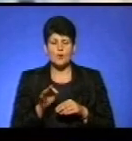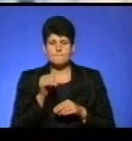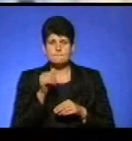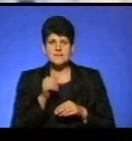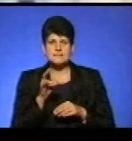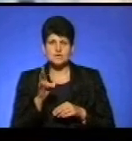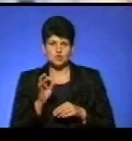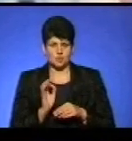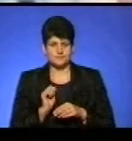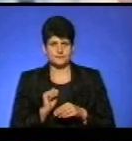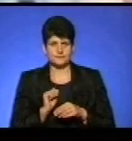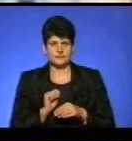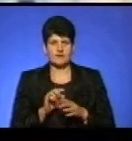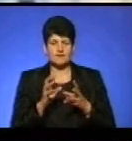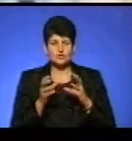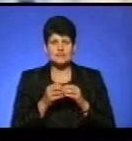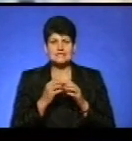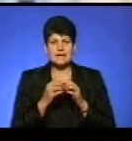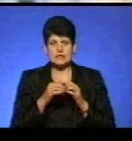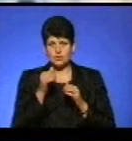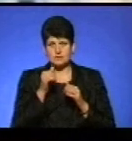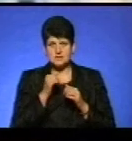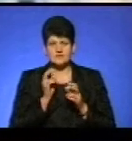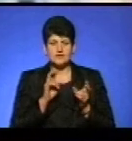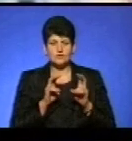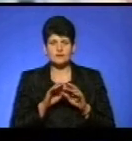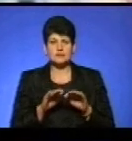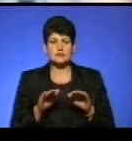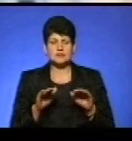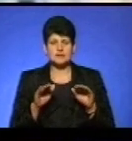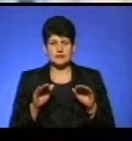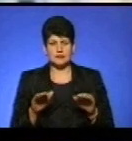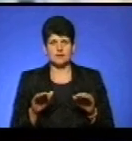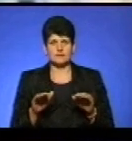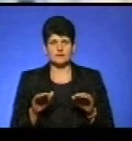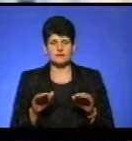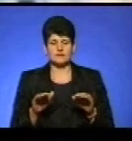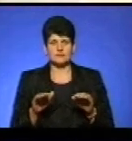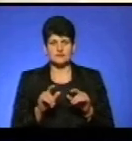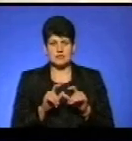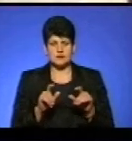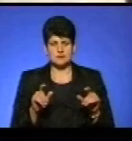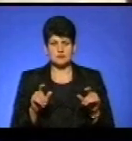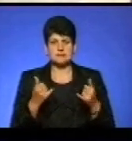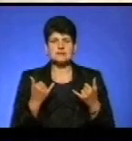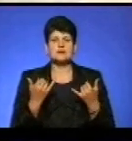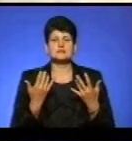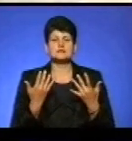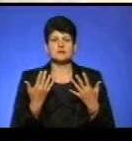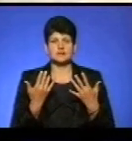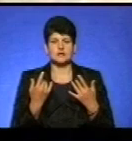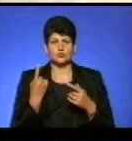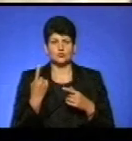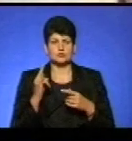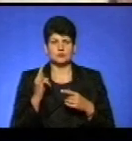Помісячно виведено середньомісячно відвідування з дітей в закладі. Зараз яке навантаження на